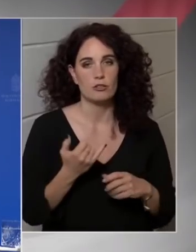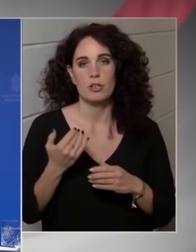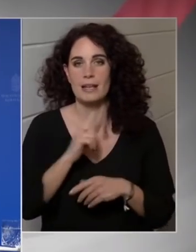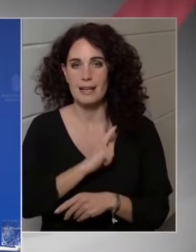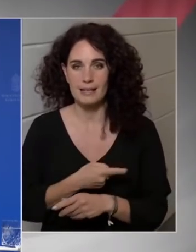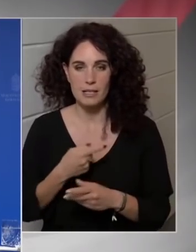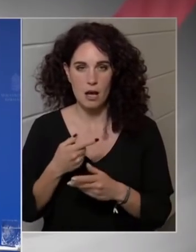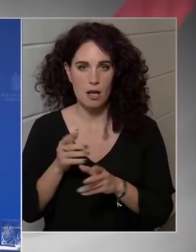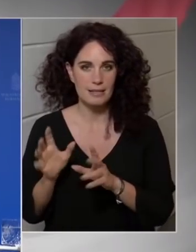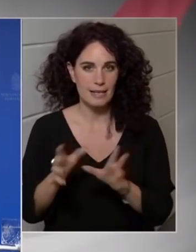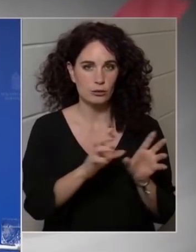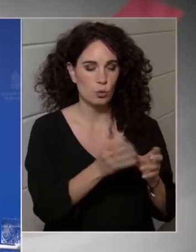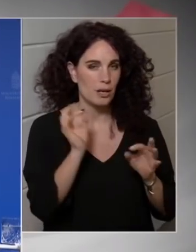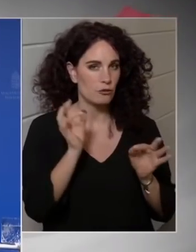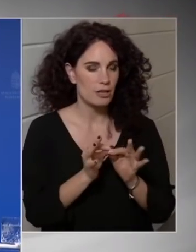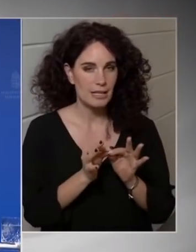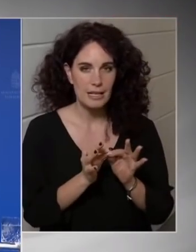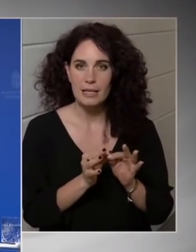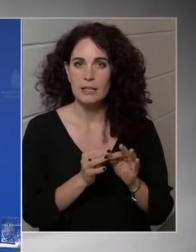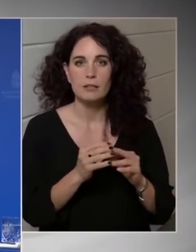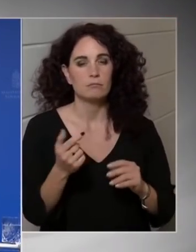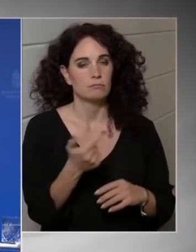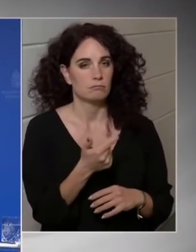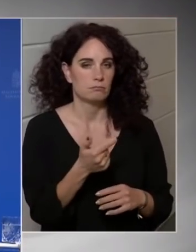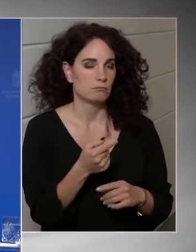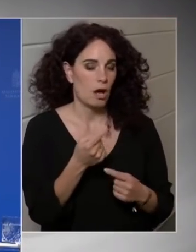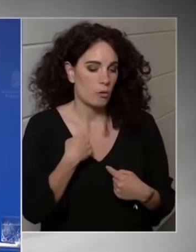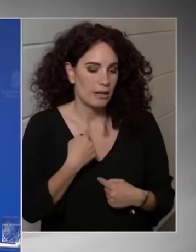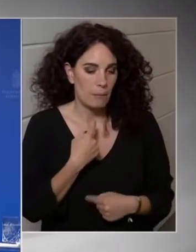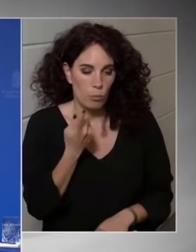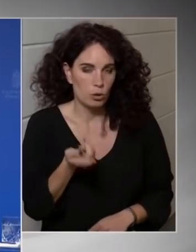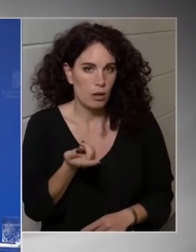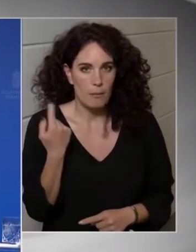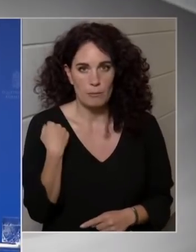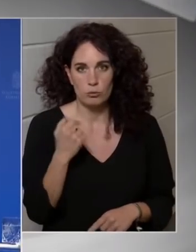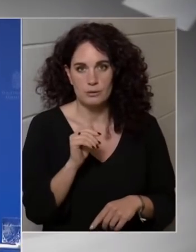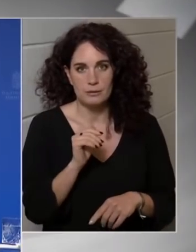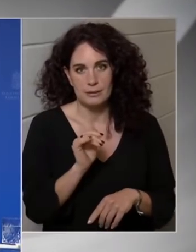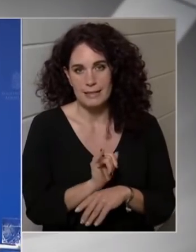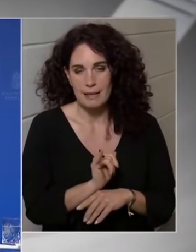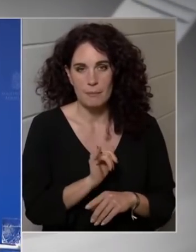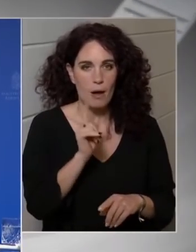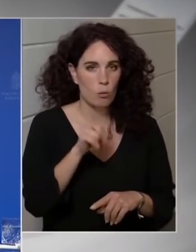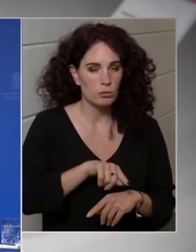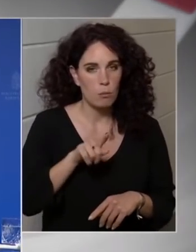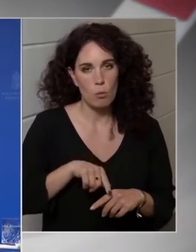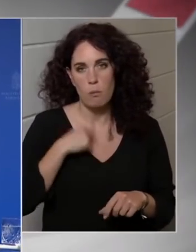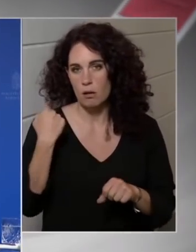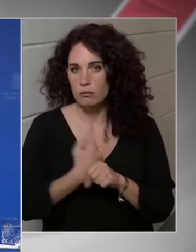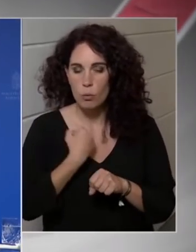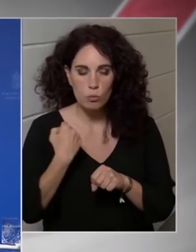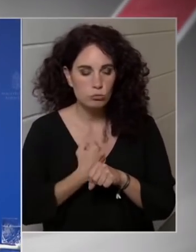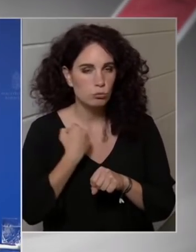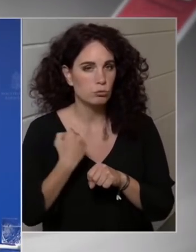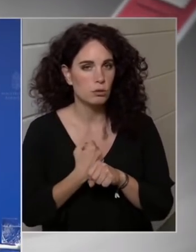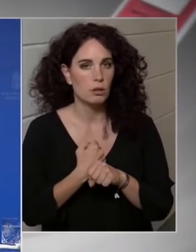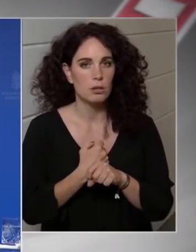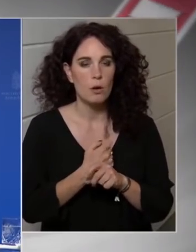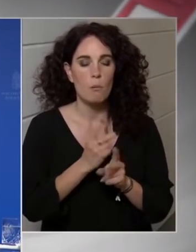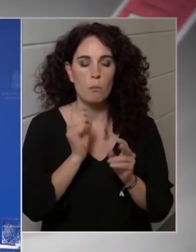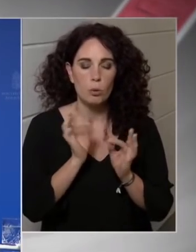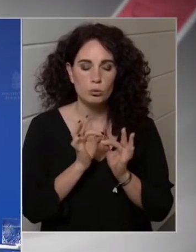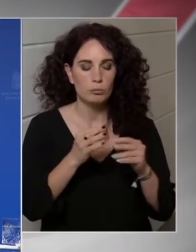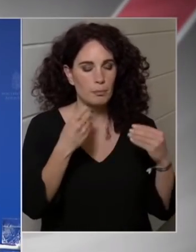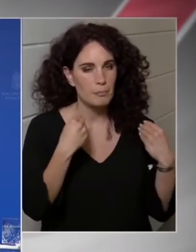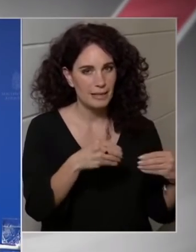energiaszereplők esetén is, ahogy én mondtam, az elmúlt hetekben, hónapokban dolgoztunk azon, hogy megindokoljuk, pontos